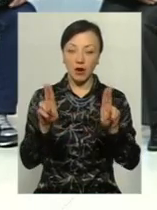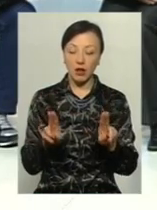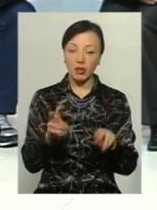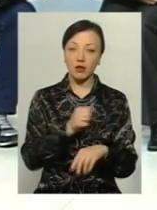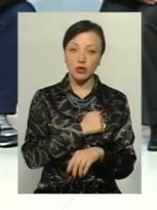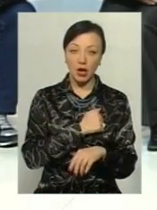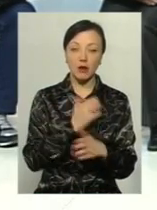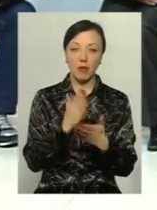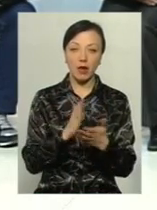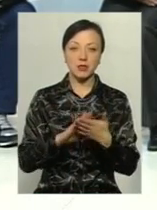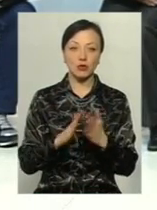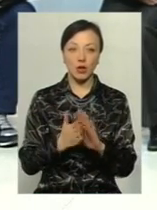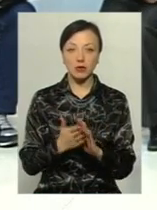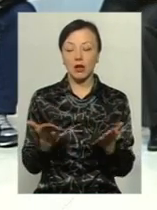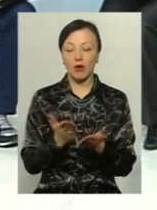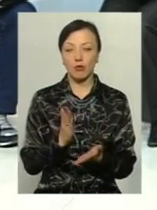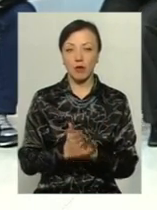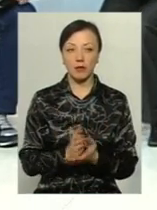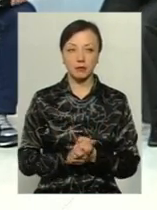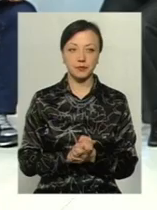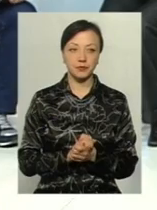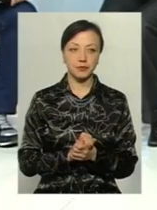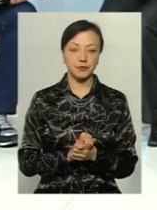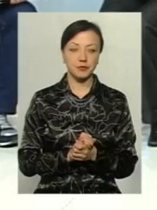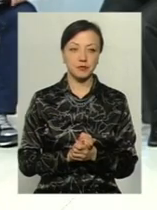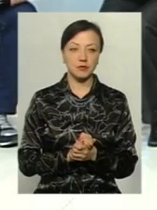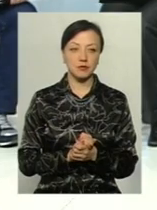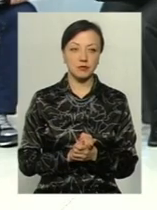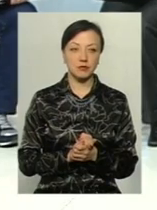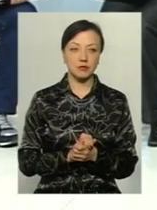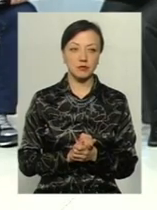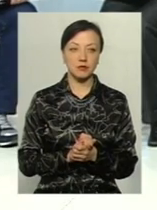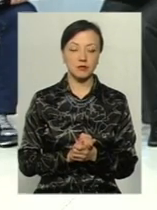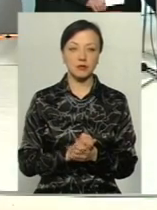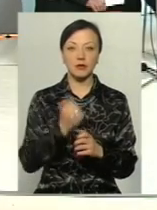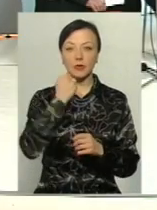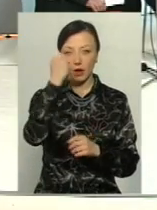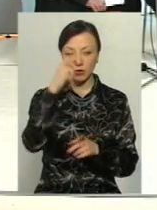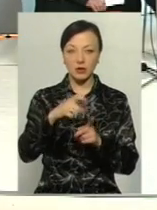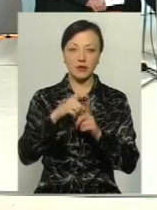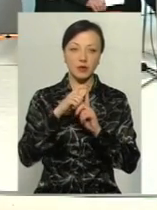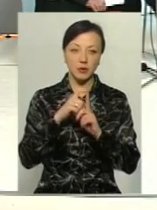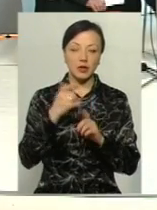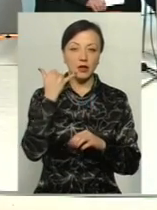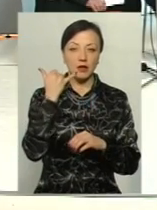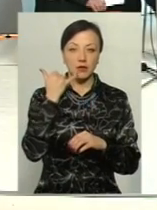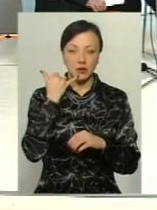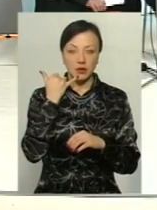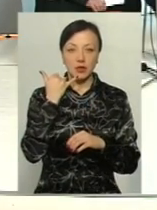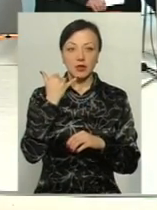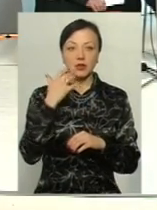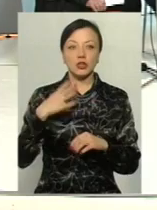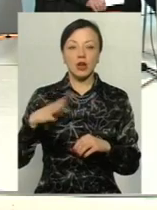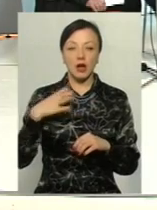жаль, ми маємо ту ситуацію, яку маємо. Ось такий стан справи. Дякую вам за відповідь. 61-90-60.